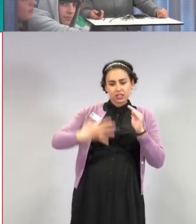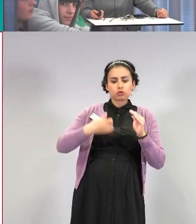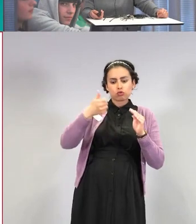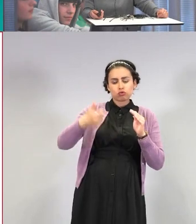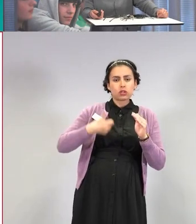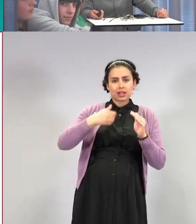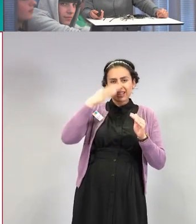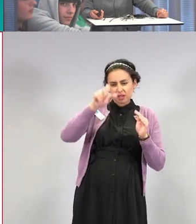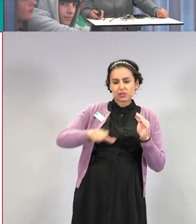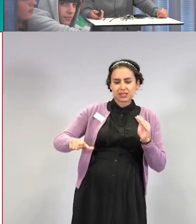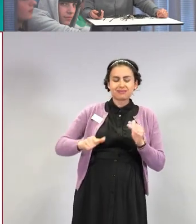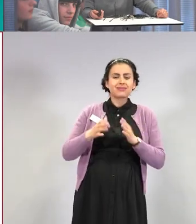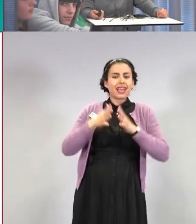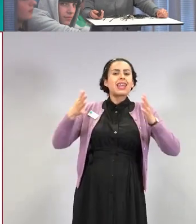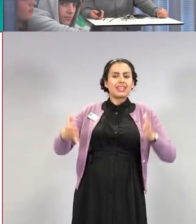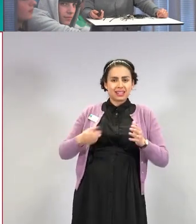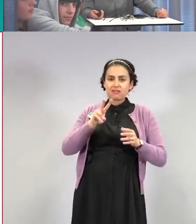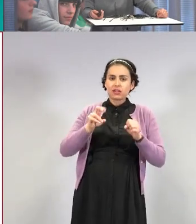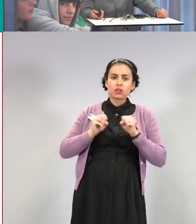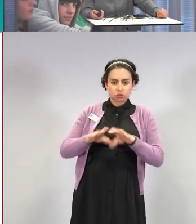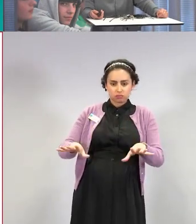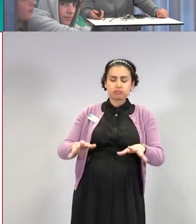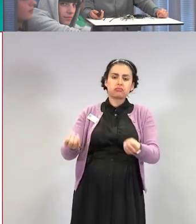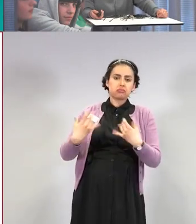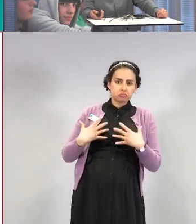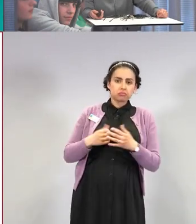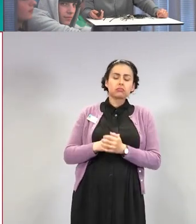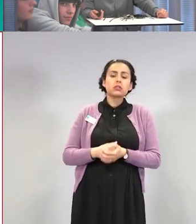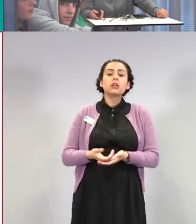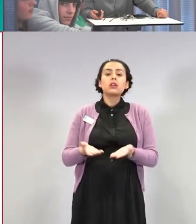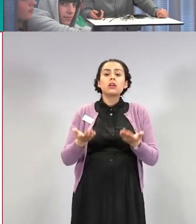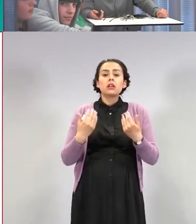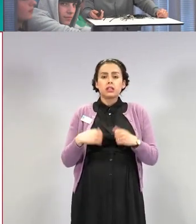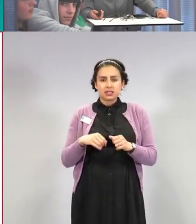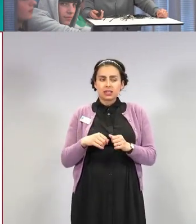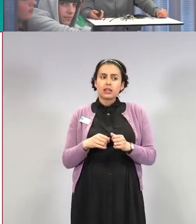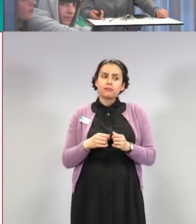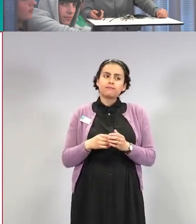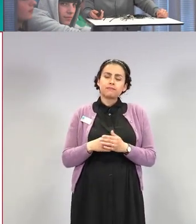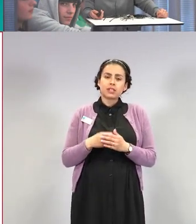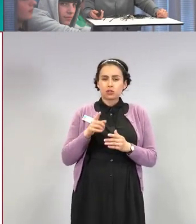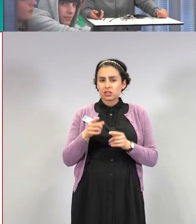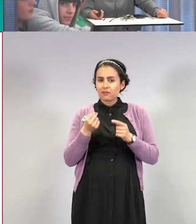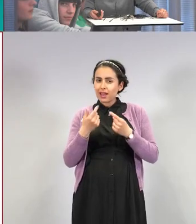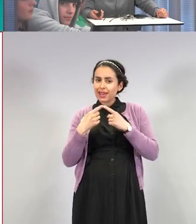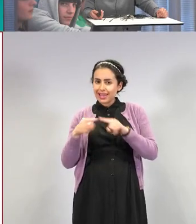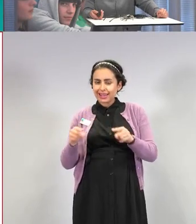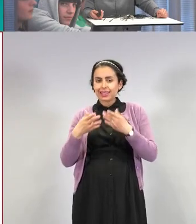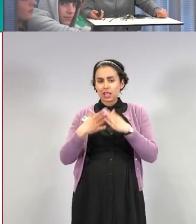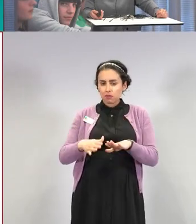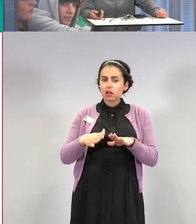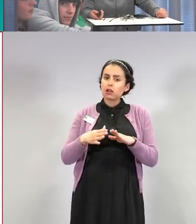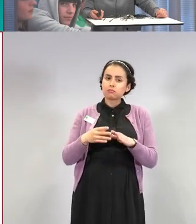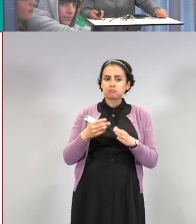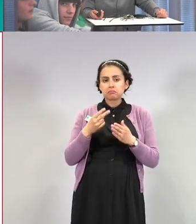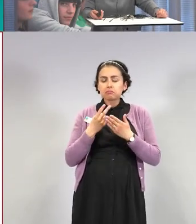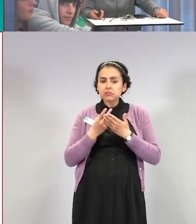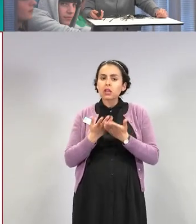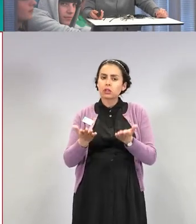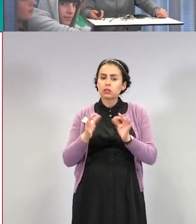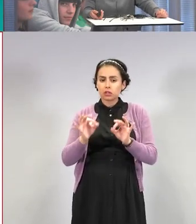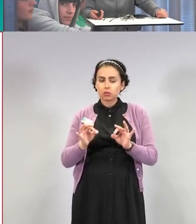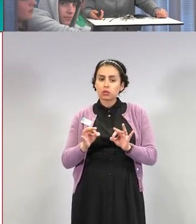Tässä alhaalla on uudestaan rokotuskattavuus hiukan eri tavalla esitettynä. Tästä voi nähdä, että